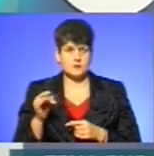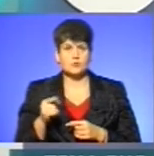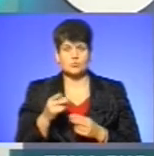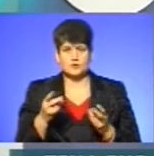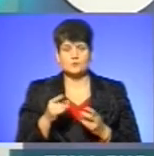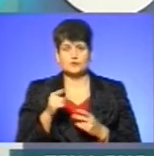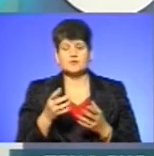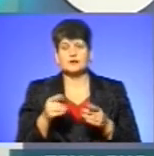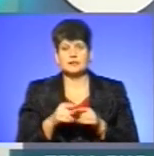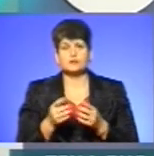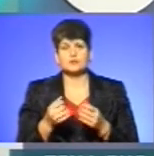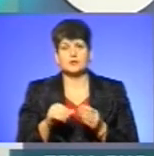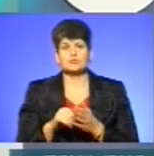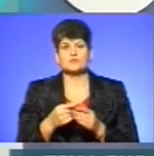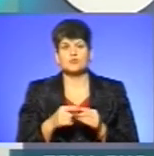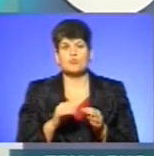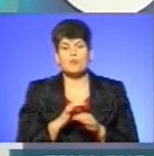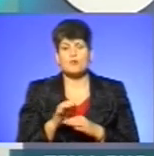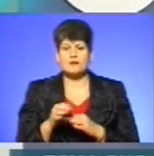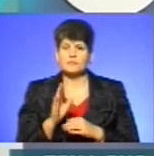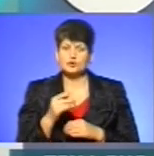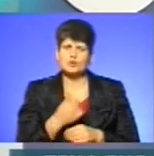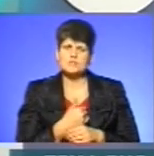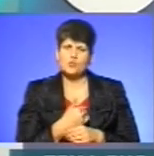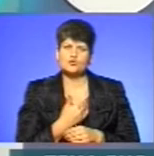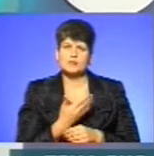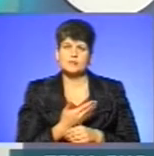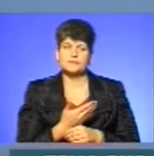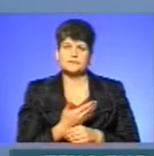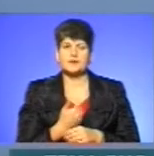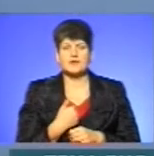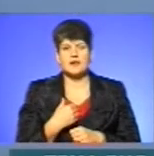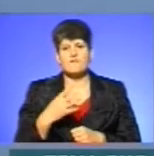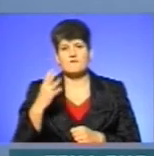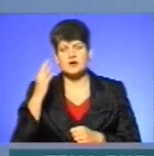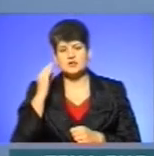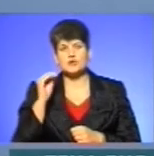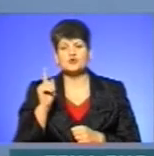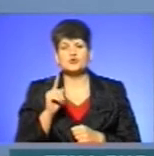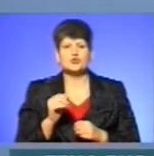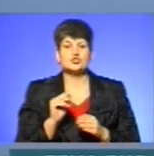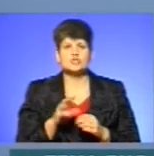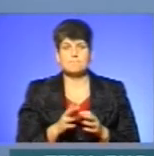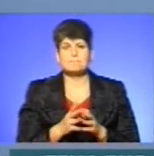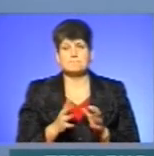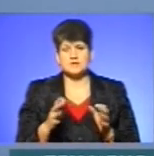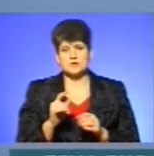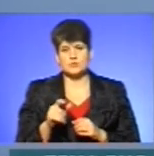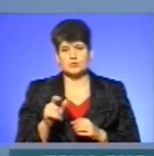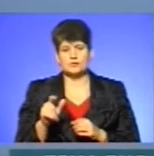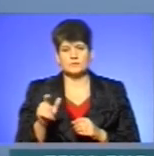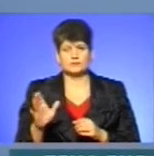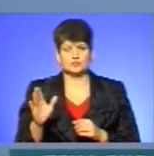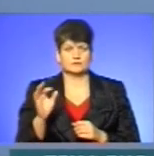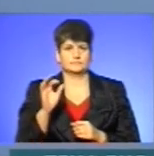вони взяли участь у цьому проєкті? Чи будете ви їх якось заохочувати? Я вважаю, що чим більше буде задійно